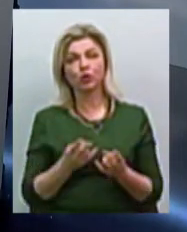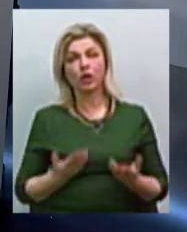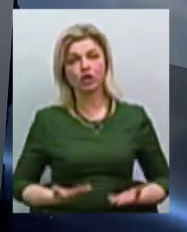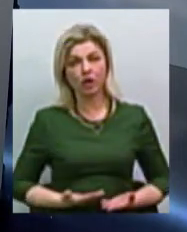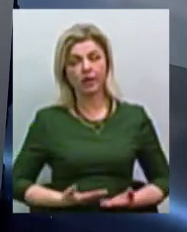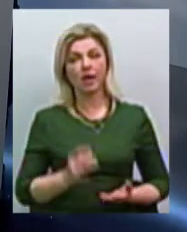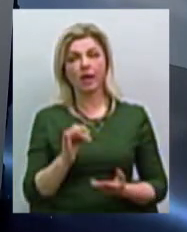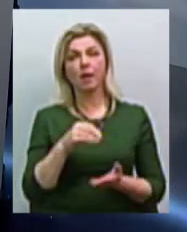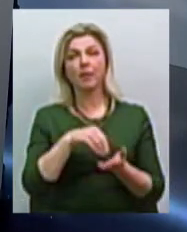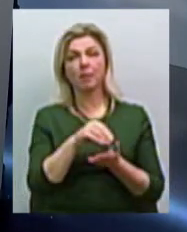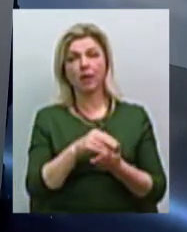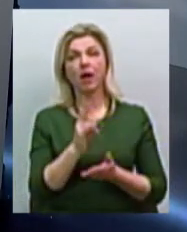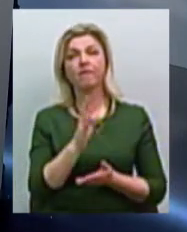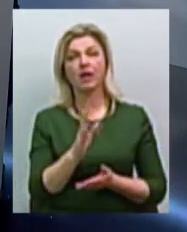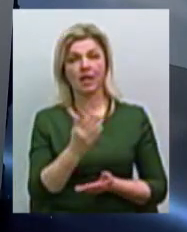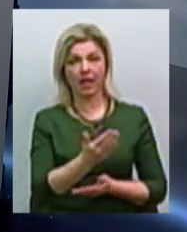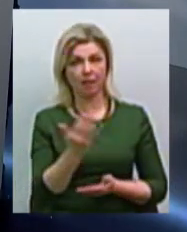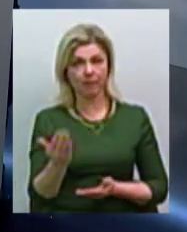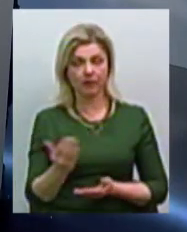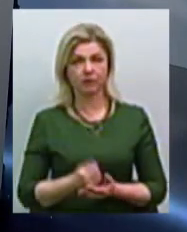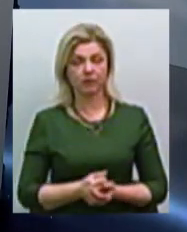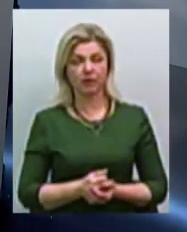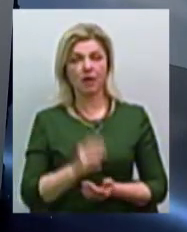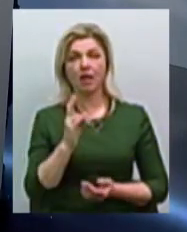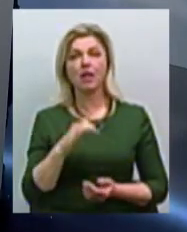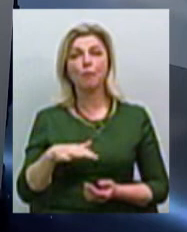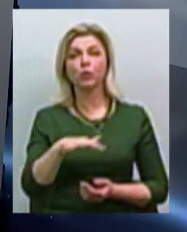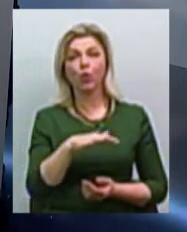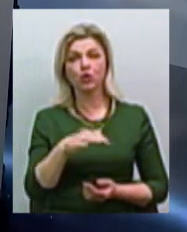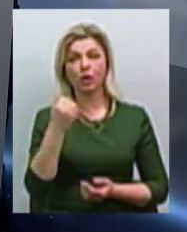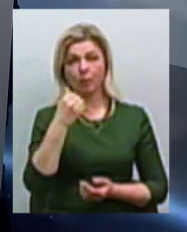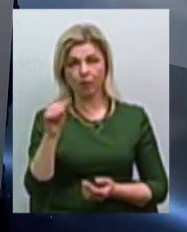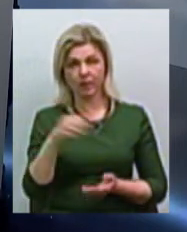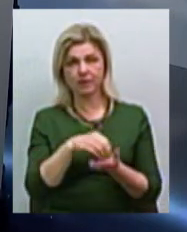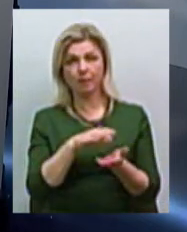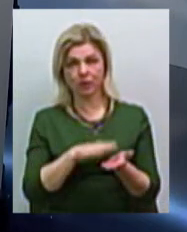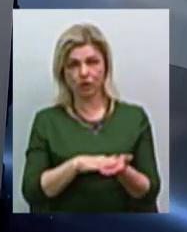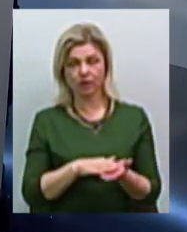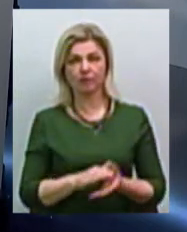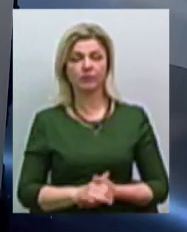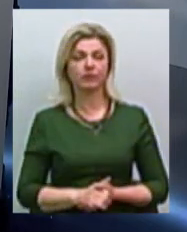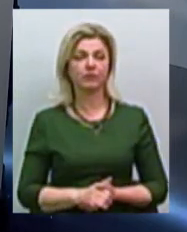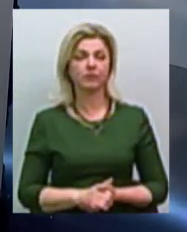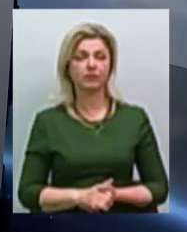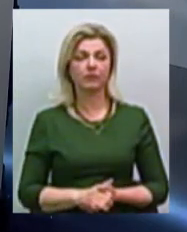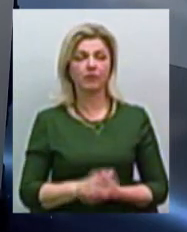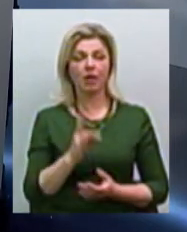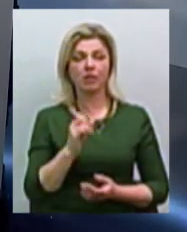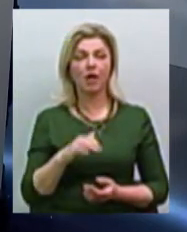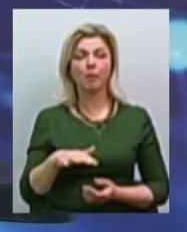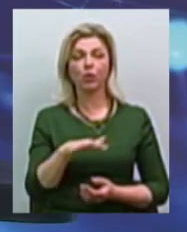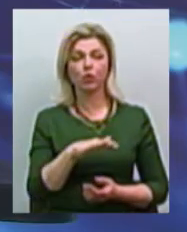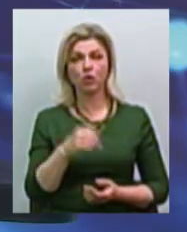приймають їм квартири. На площади Победи, запишіть, на площади